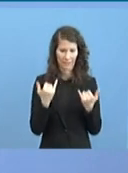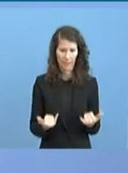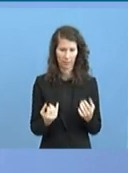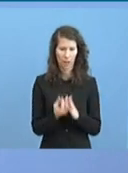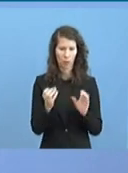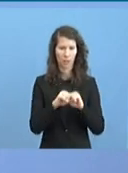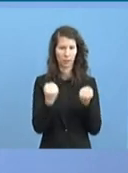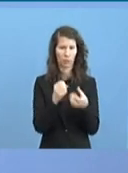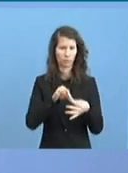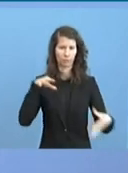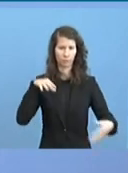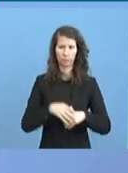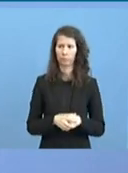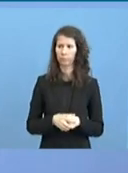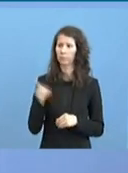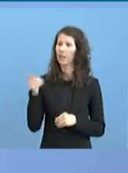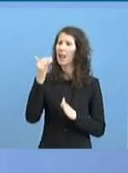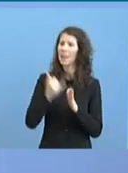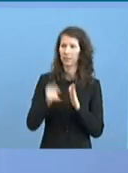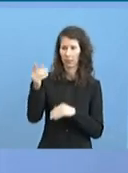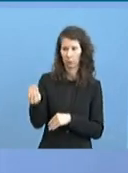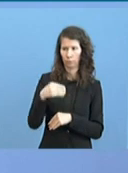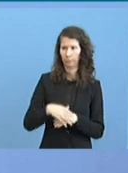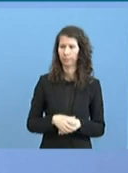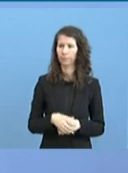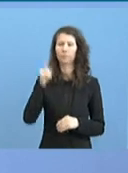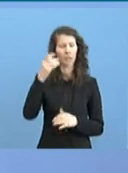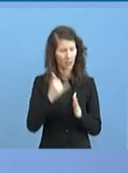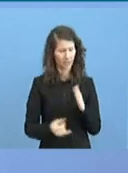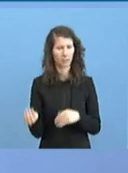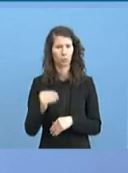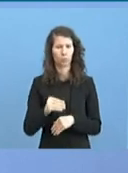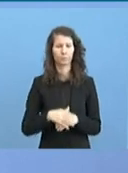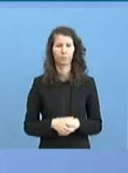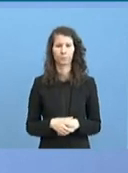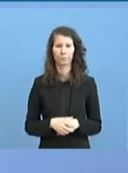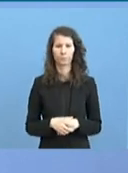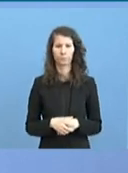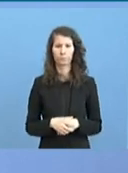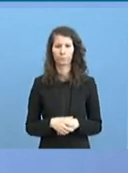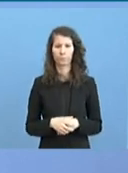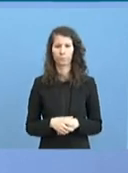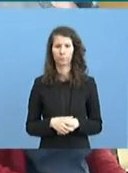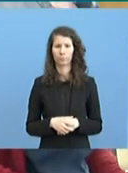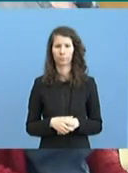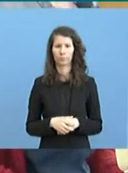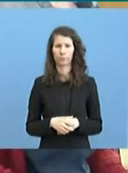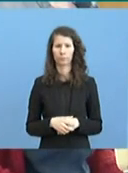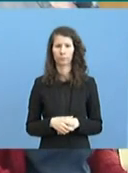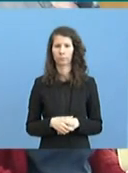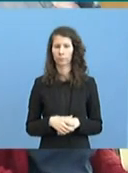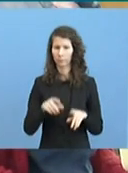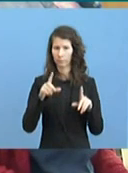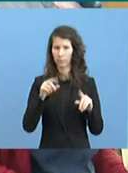Und die letzte Frage. Zusatz dazu, bitte. letzter Zusatz dazu. Also es heißt von den Sprechern von diesen Behörden, dass die